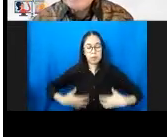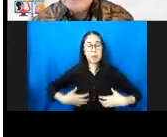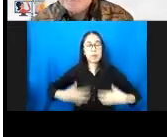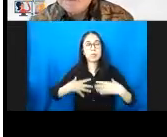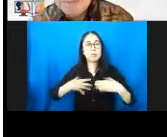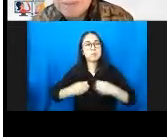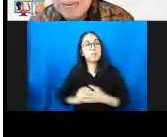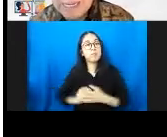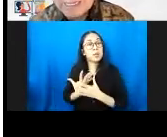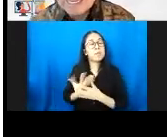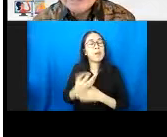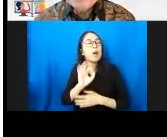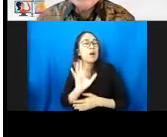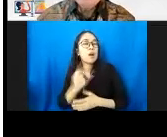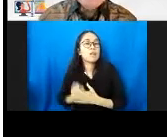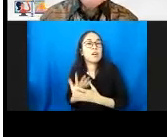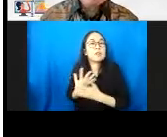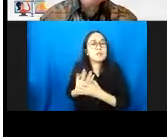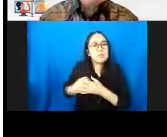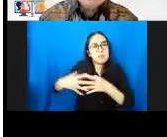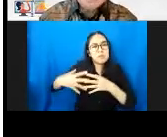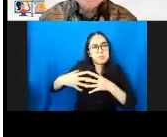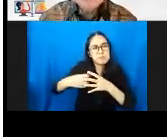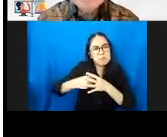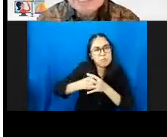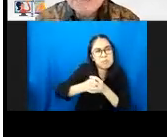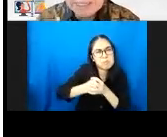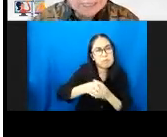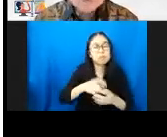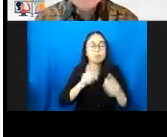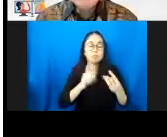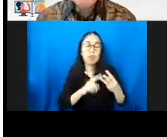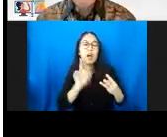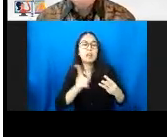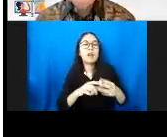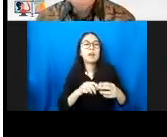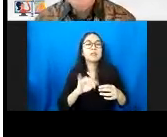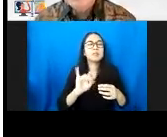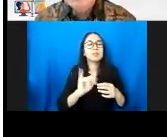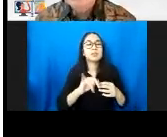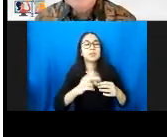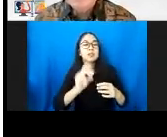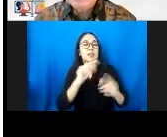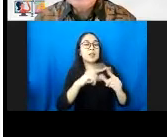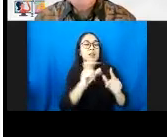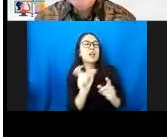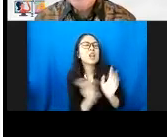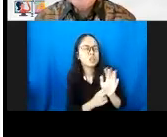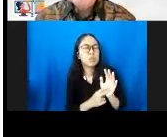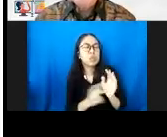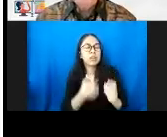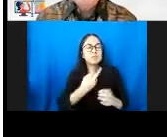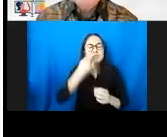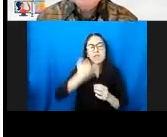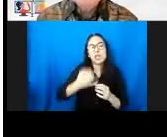Adanya kelainan-kelainan bawaan, adanya seksis ya, jadi keracunan, infeksi yang memegang keracunan pada akhirnya, dan